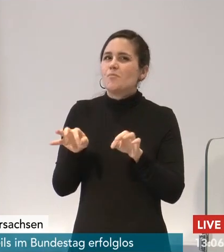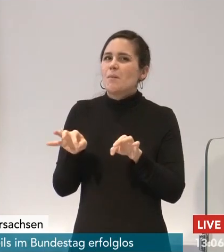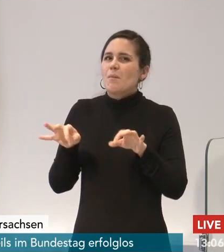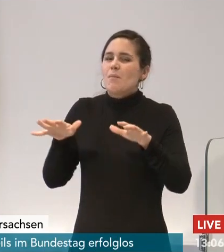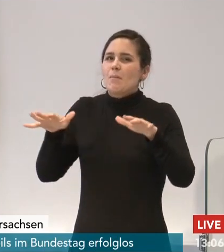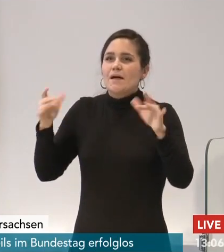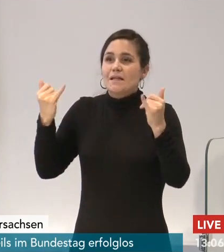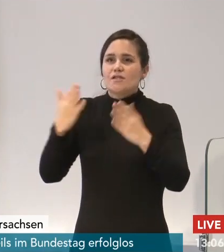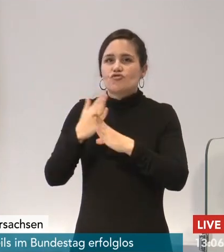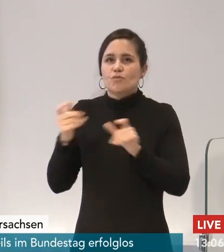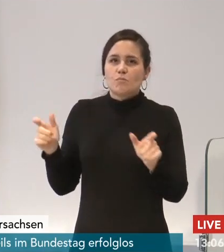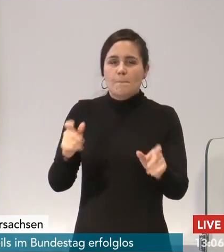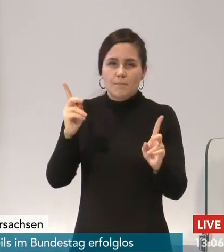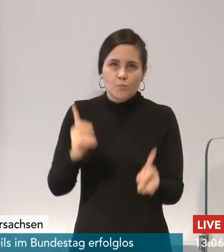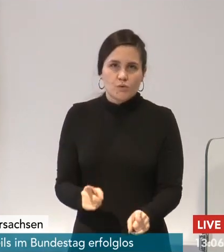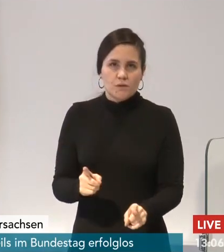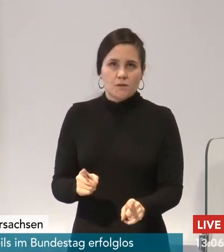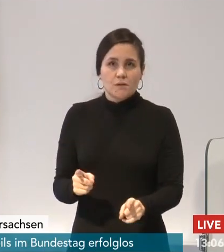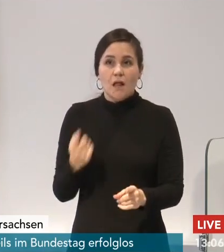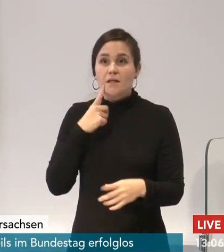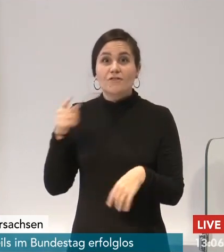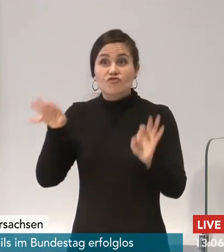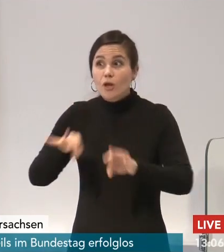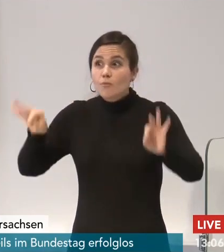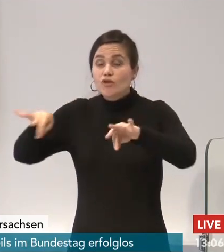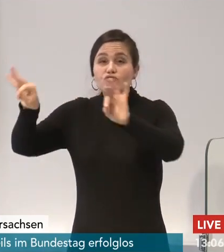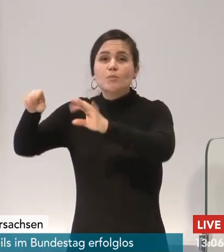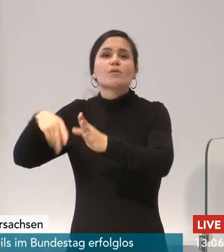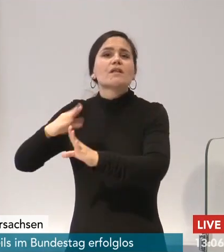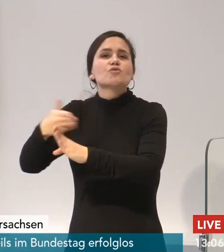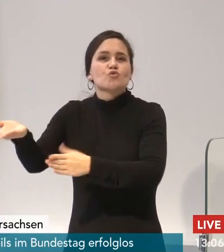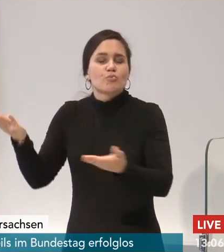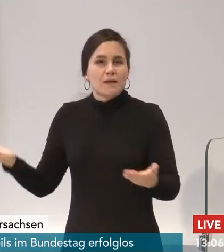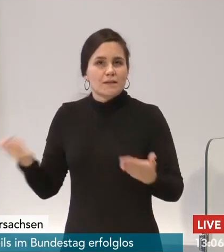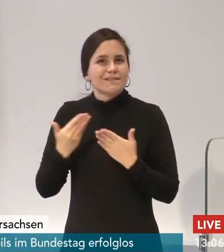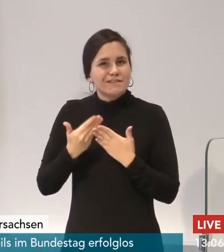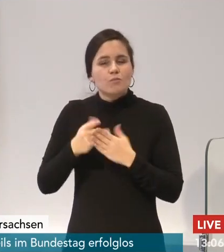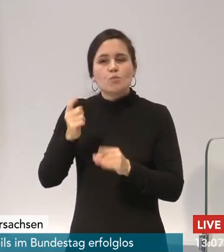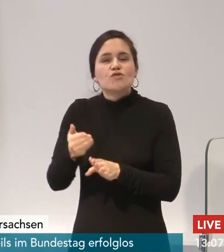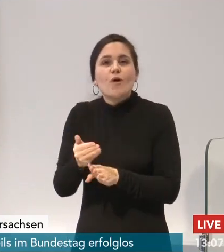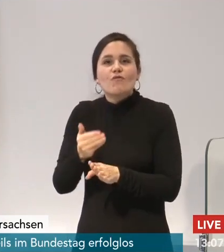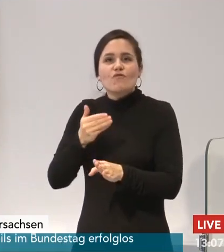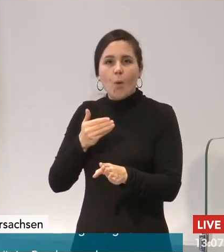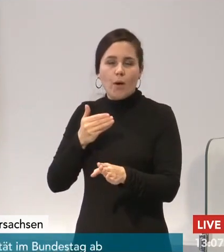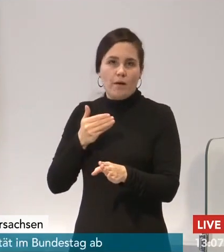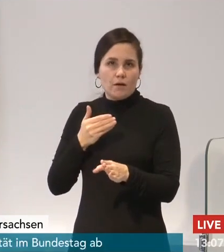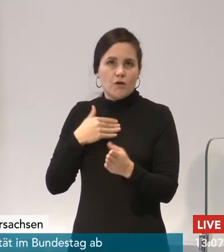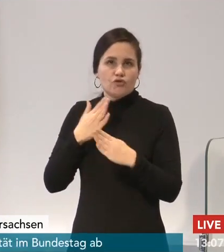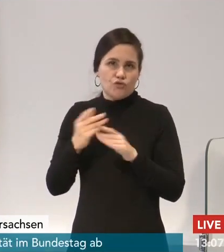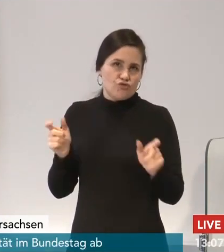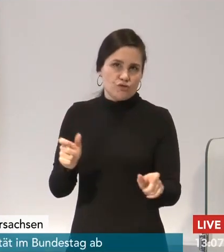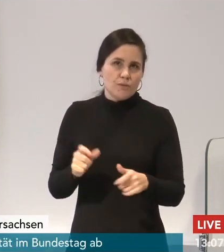damit es erst gar nicht erst schlimmer wird. Mit einem solchen Dynamikfaktor wollen wir von Anfang an die Zahlen niedrig halten.